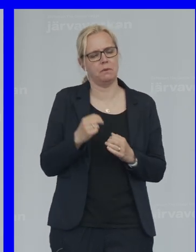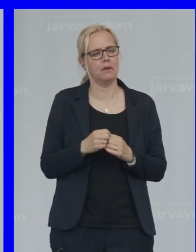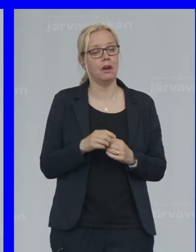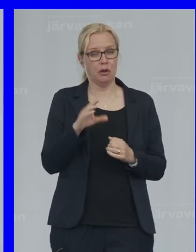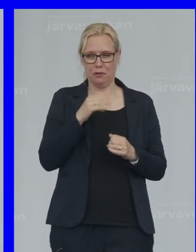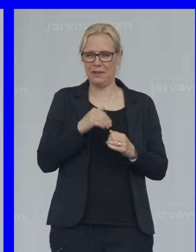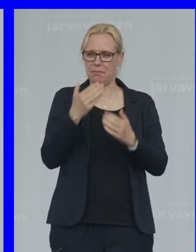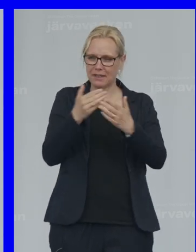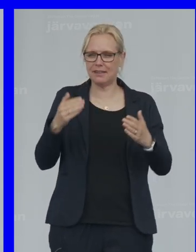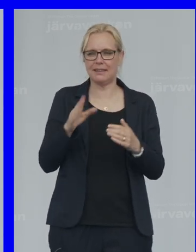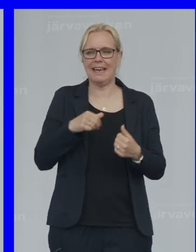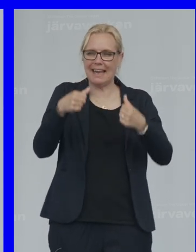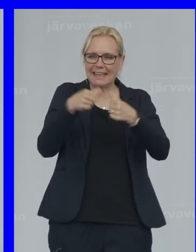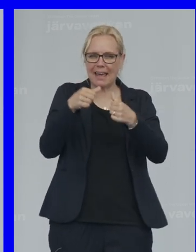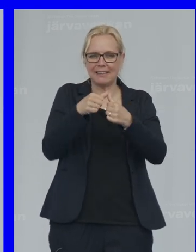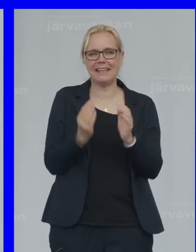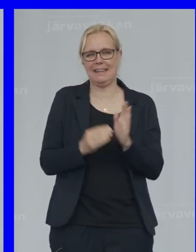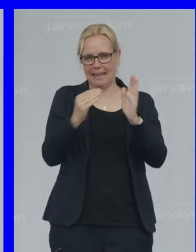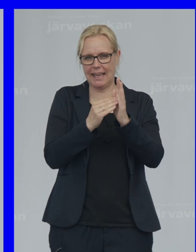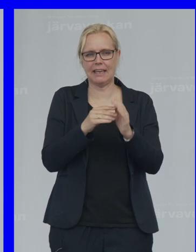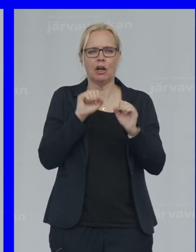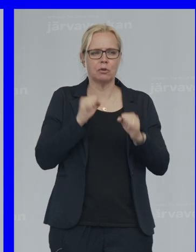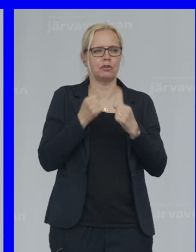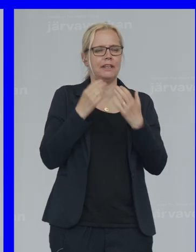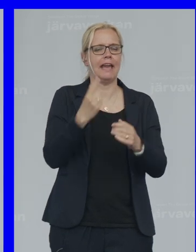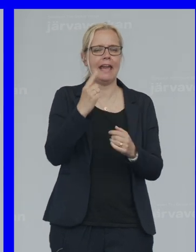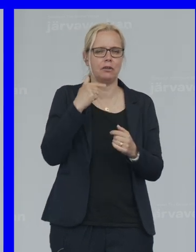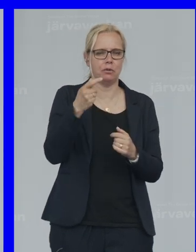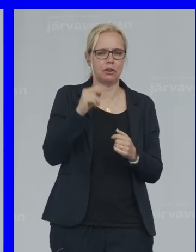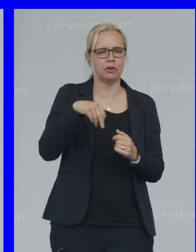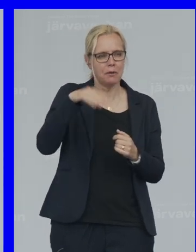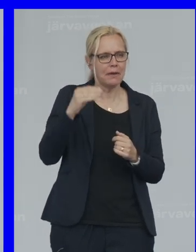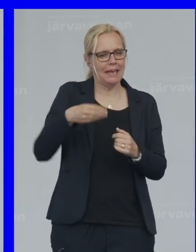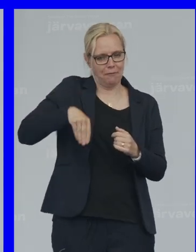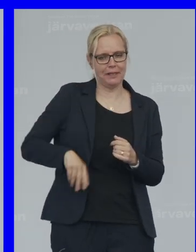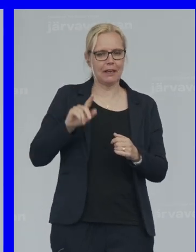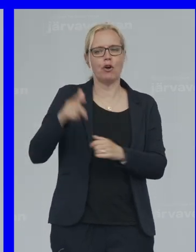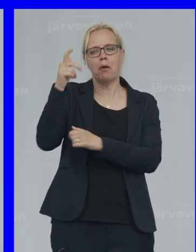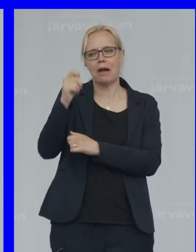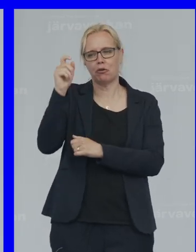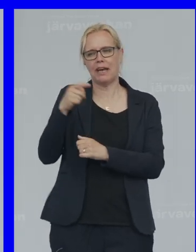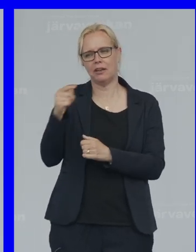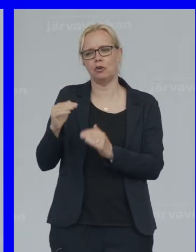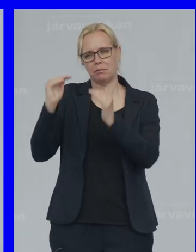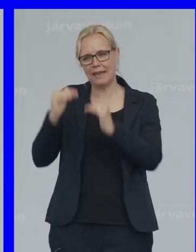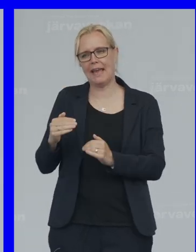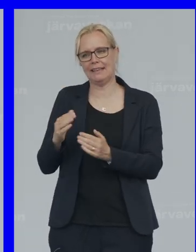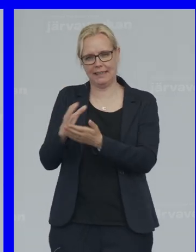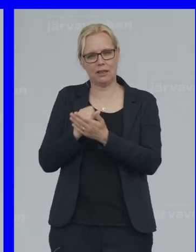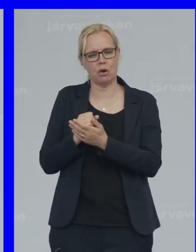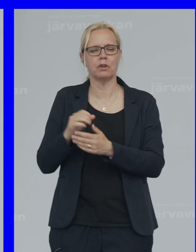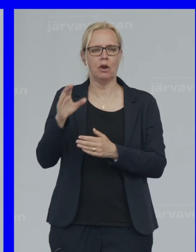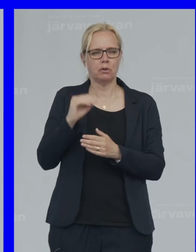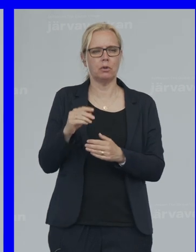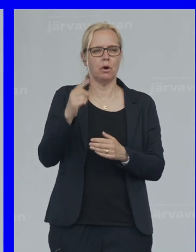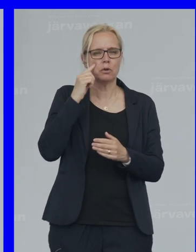presenterade Garantitillägget Som skulle ge Tusen kronor mer I fickan För pensionärerna Med lägst inkomster Då var